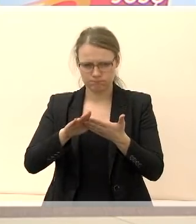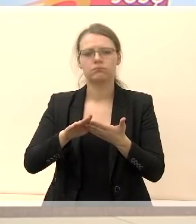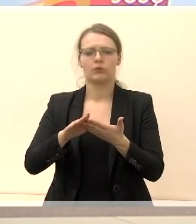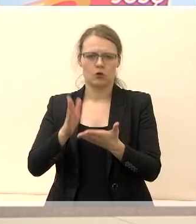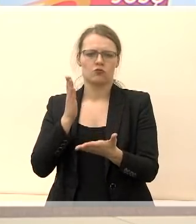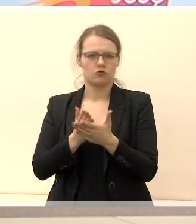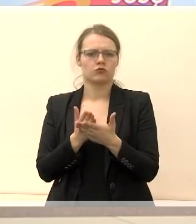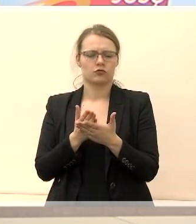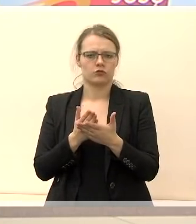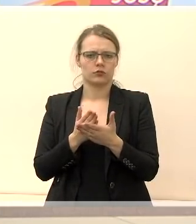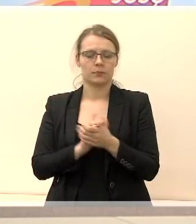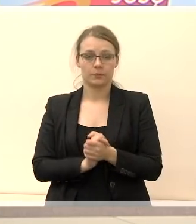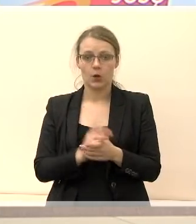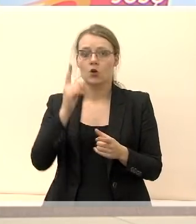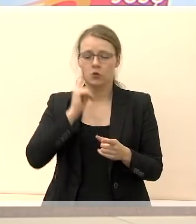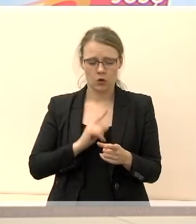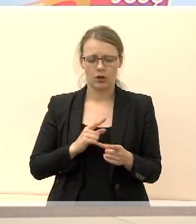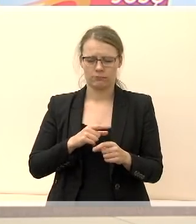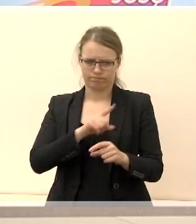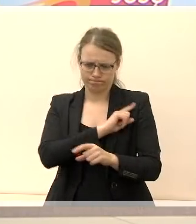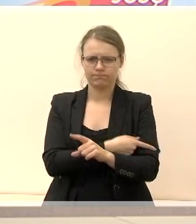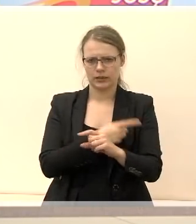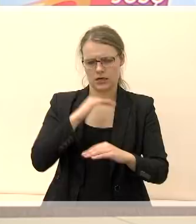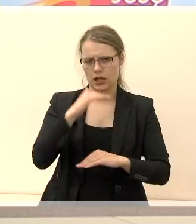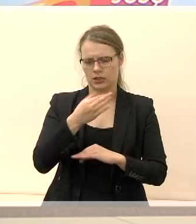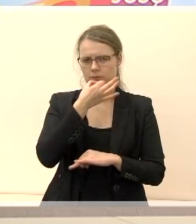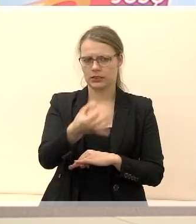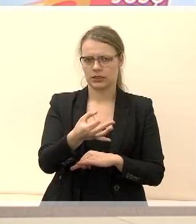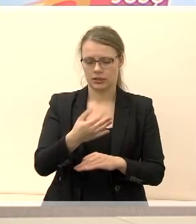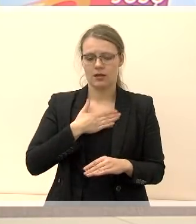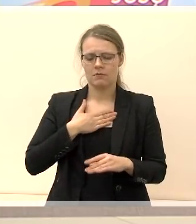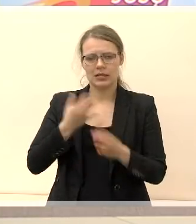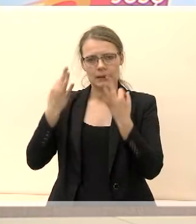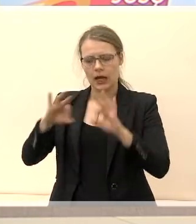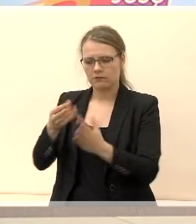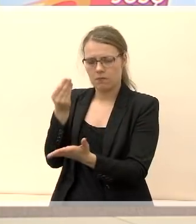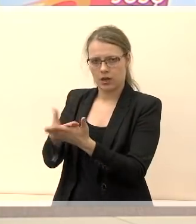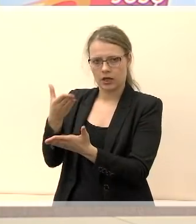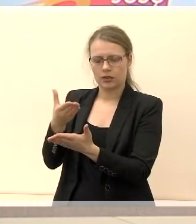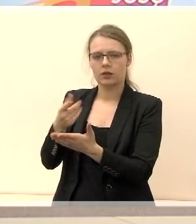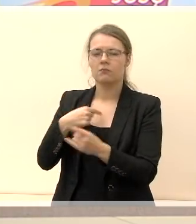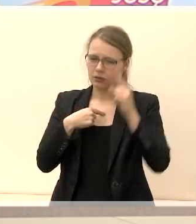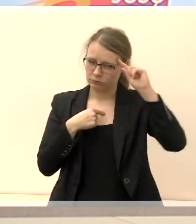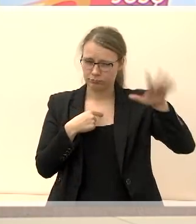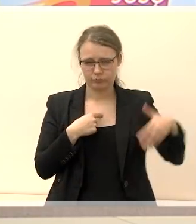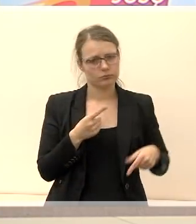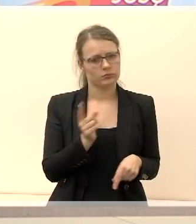tikrai yra daug. Norime tvirtai ir aiškiai pasakyti, kad esame laisvę branginančių, nebejingų žmonių pusėje.